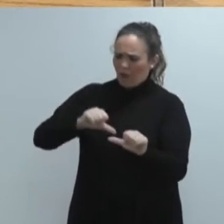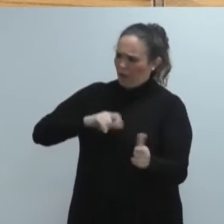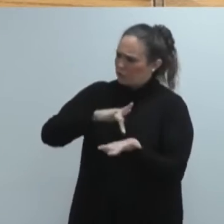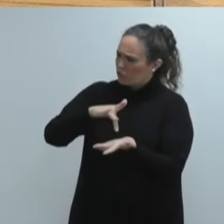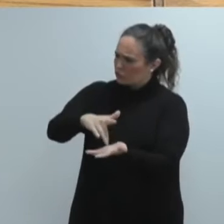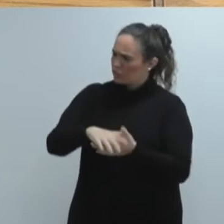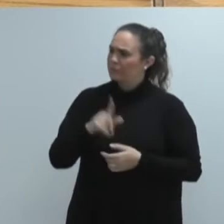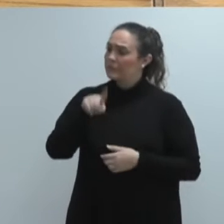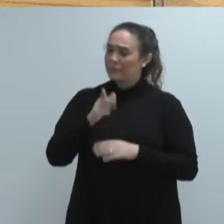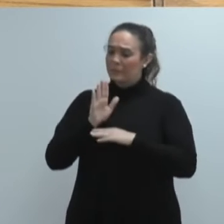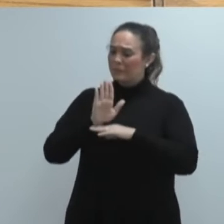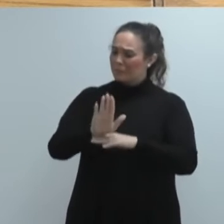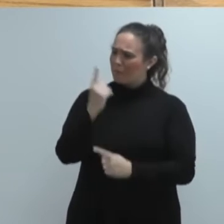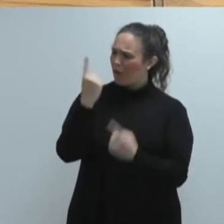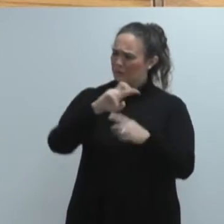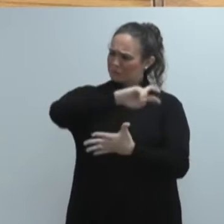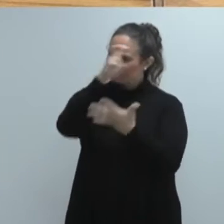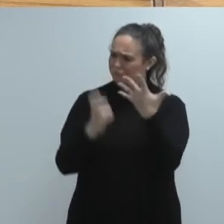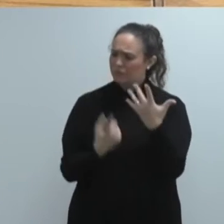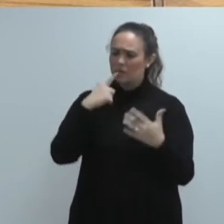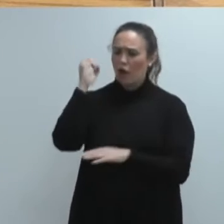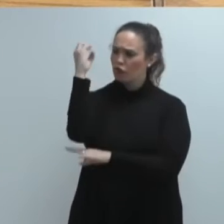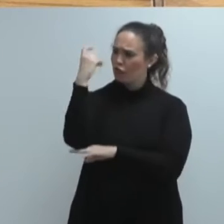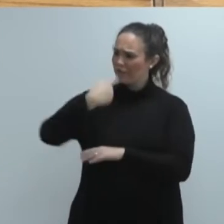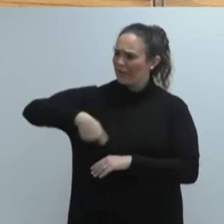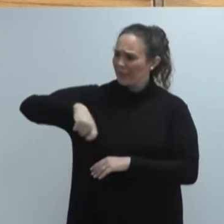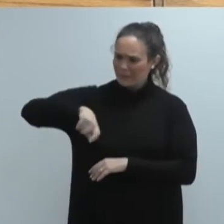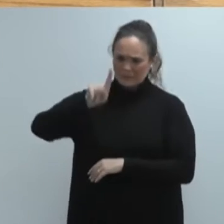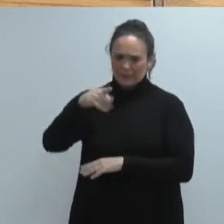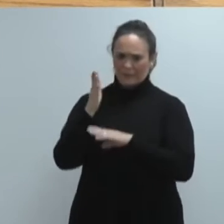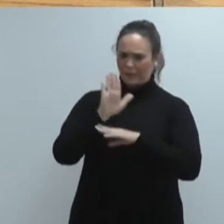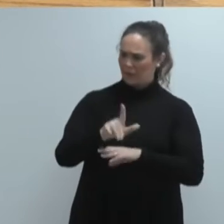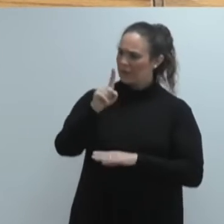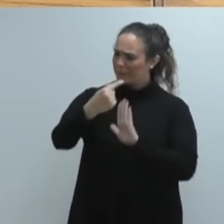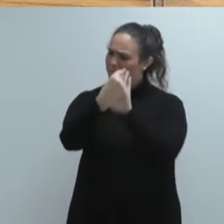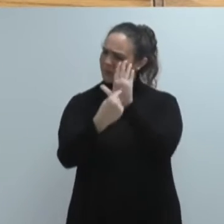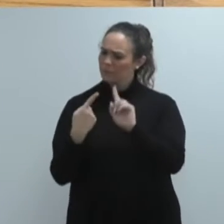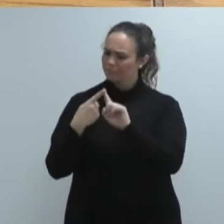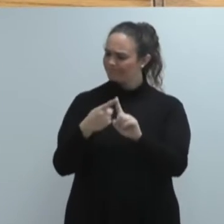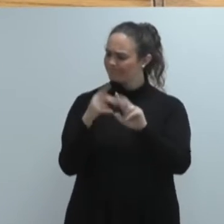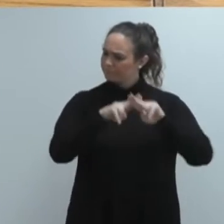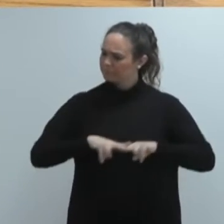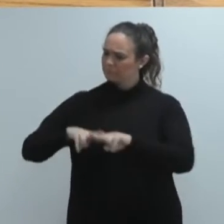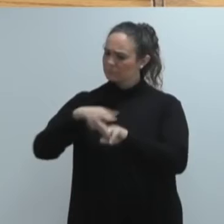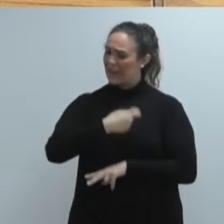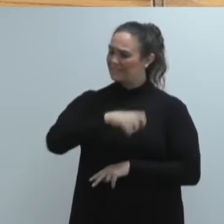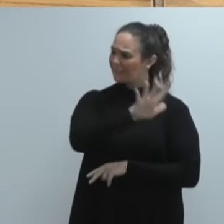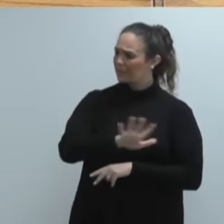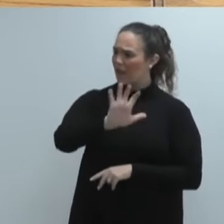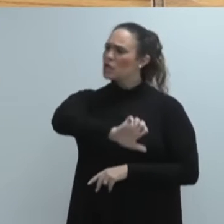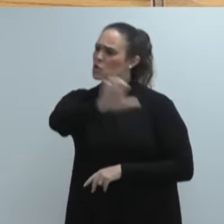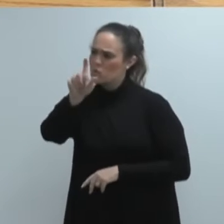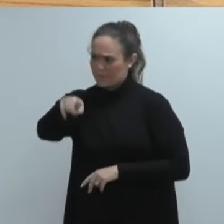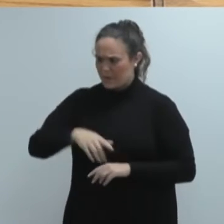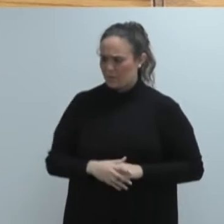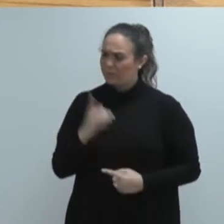presidenteen konferentzian, baita estatuan eta Europan kontuan hartzeko zenbait neurri ere. Gogoan hartu dira